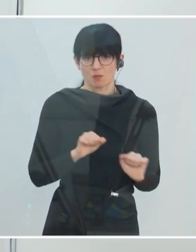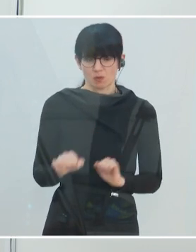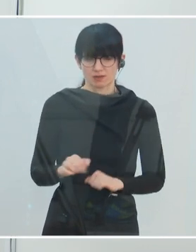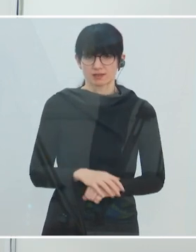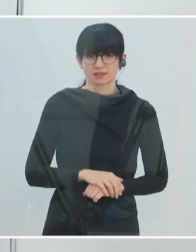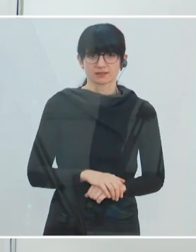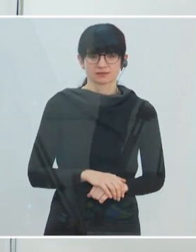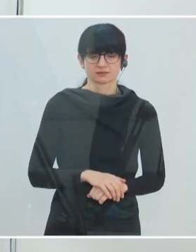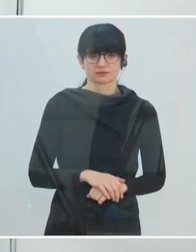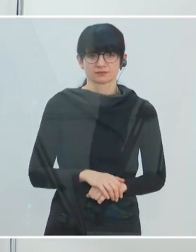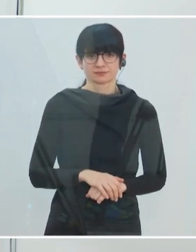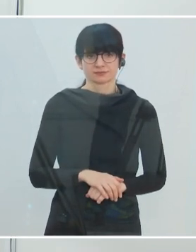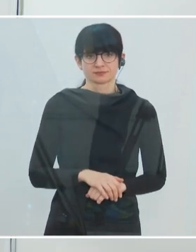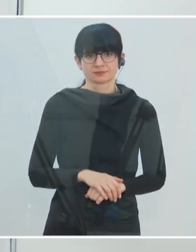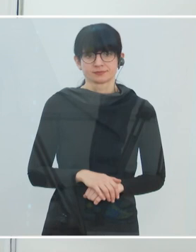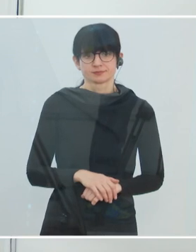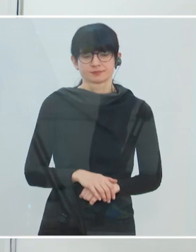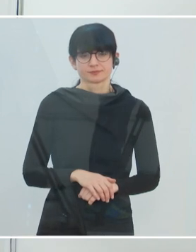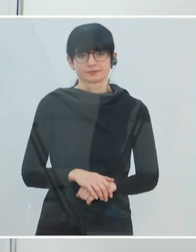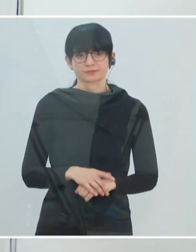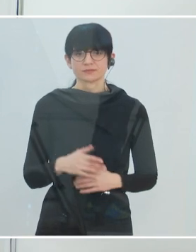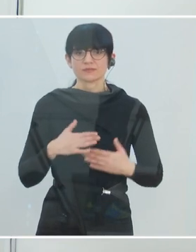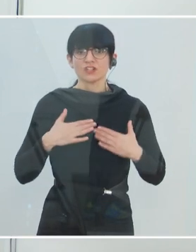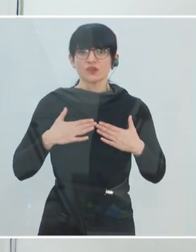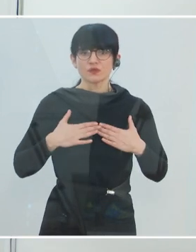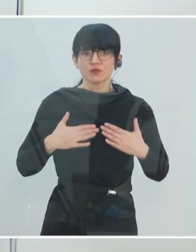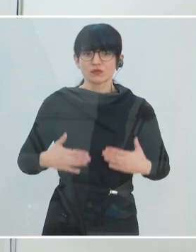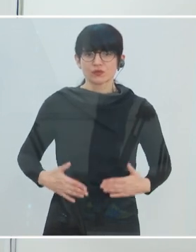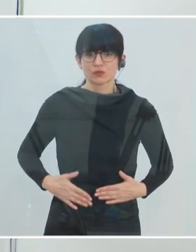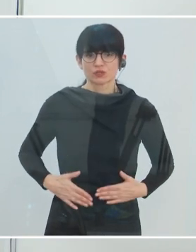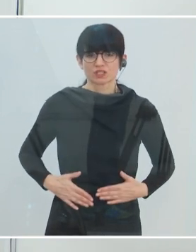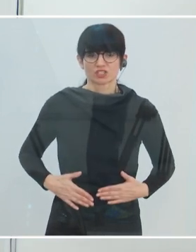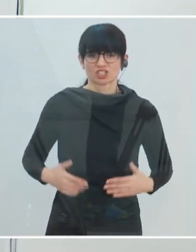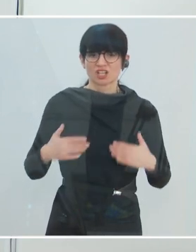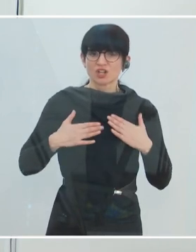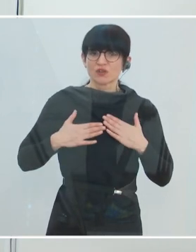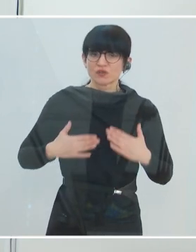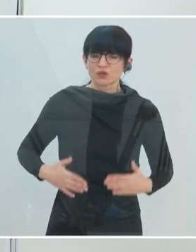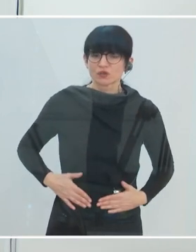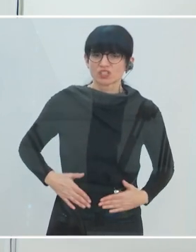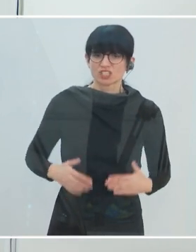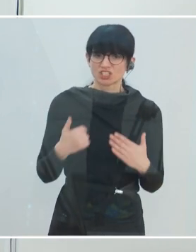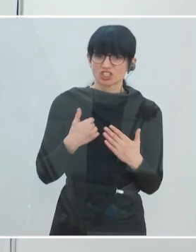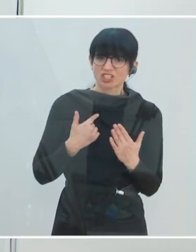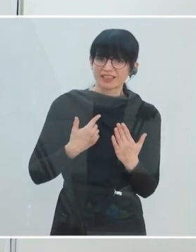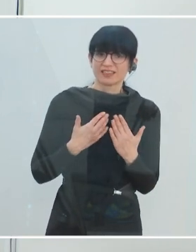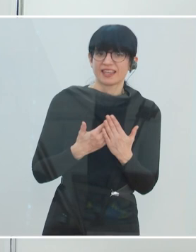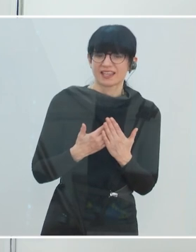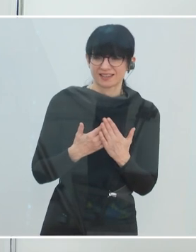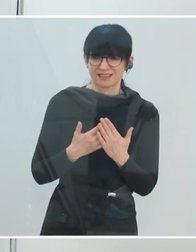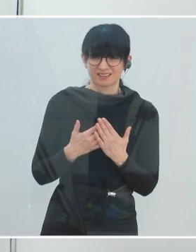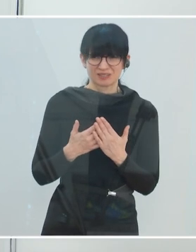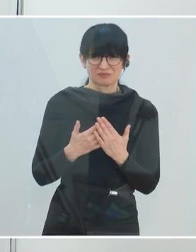ja immer, wir sprechen eigentlich in unserem Bereich immer von physischer Distanzierung. Aber es wird da und von Social Distancing geredet, von sozialer Distanzierung.